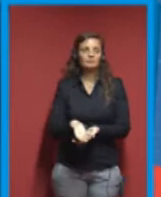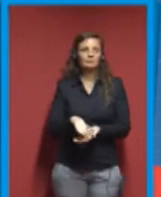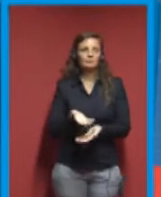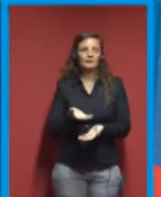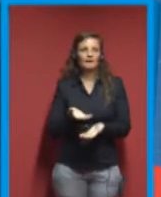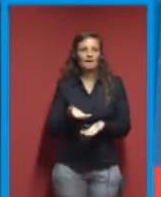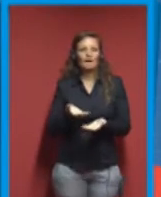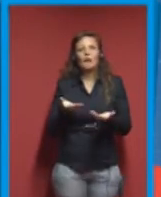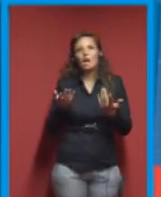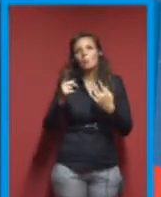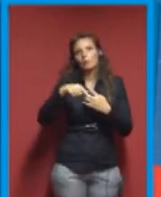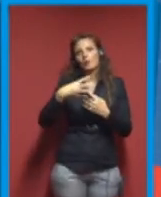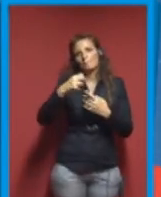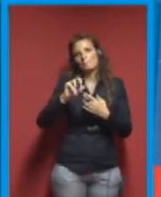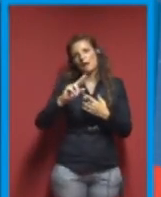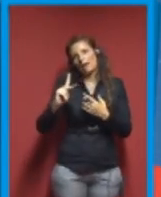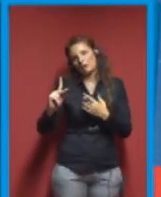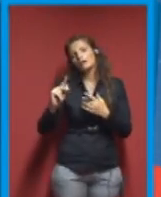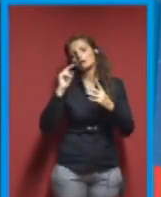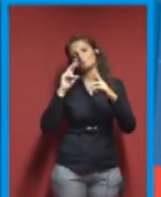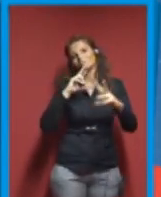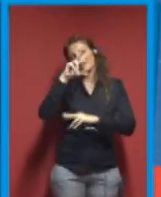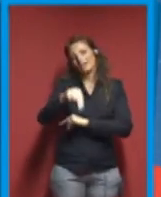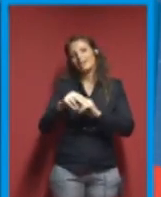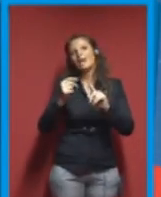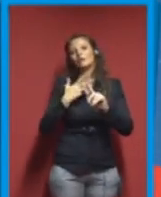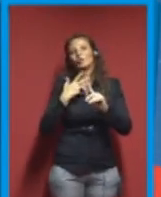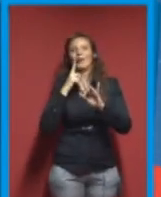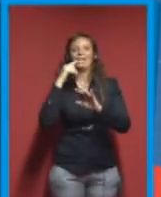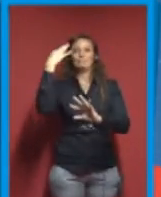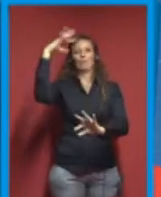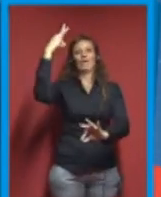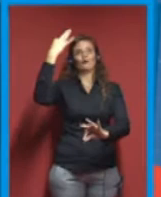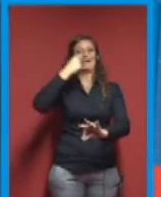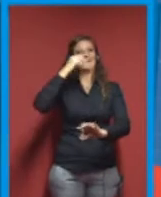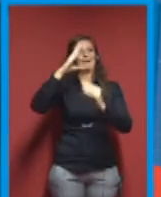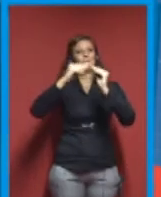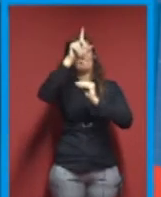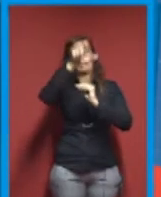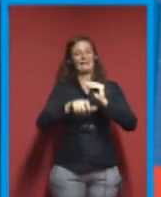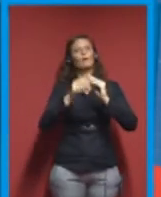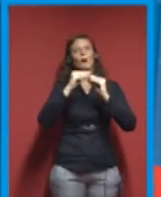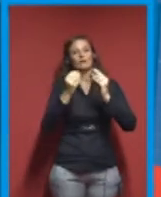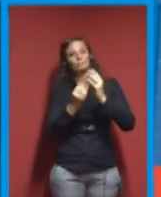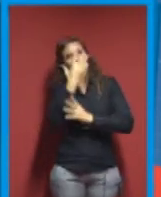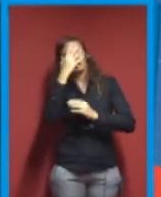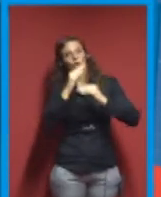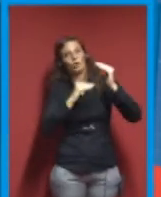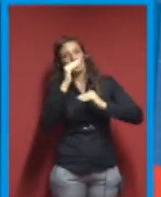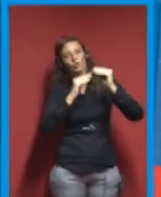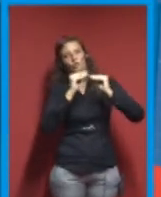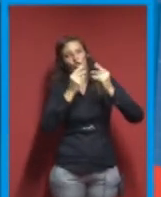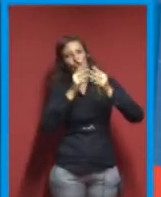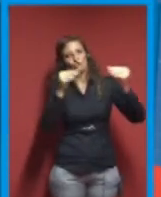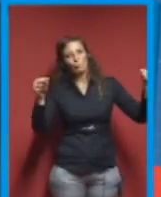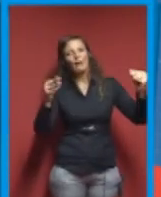E anche Mark ha parlato della singolarità, una volta che i maker costruiscono degli strumenti per fabbricare